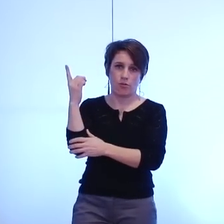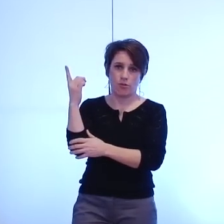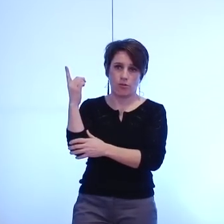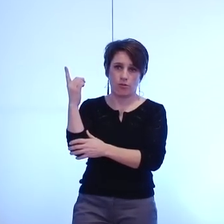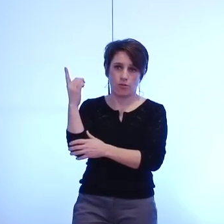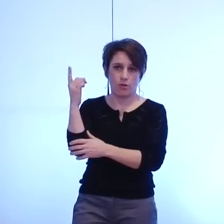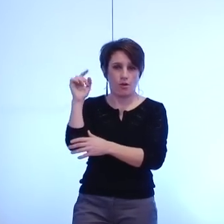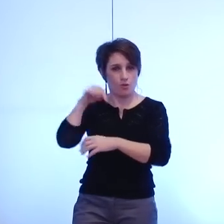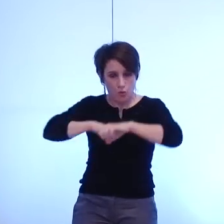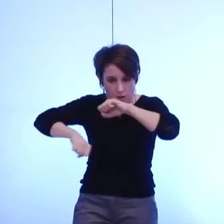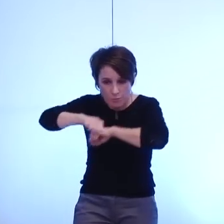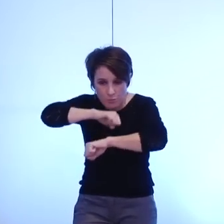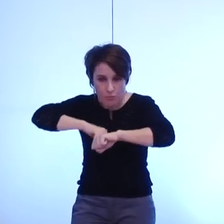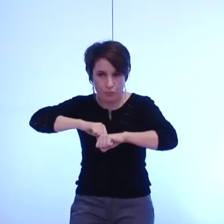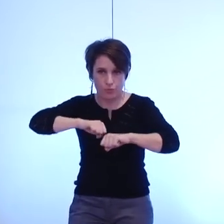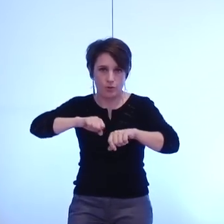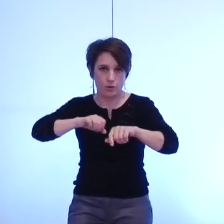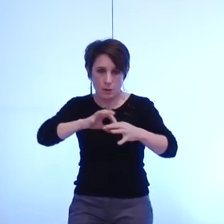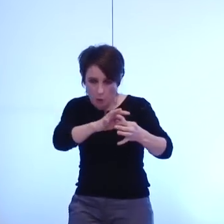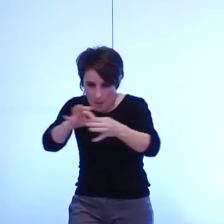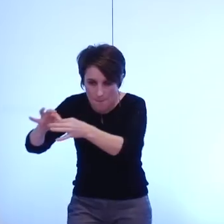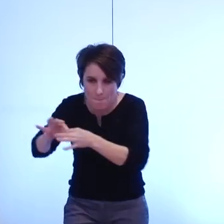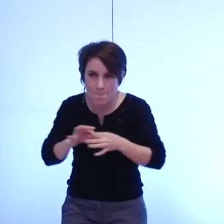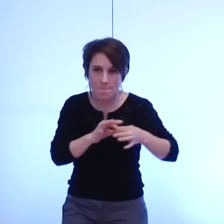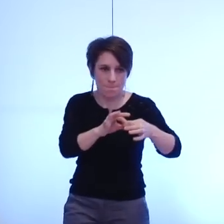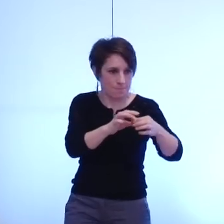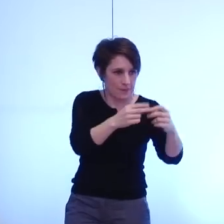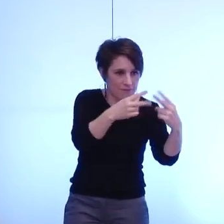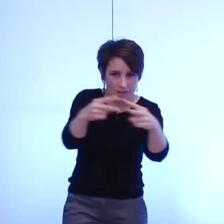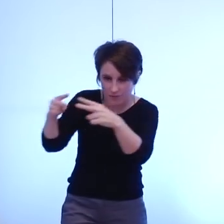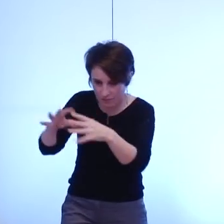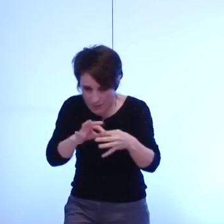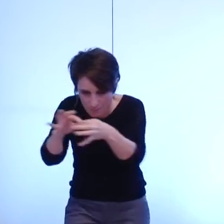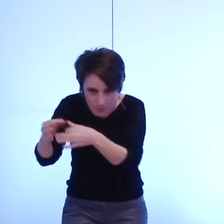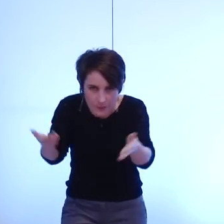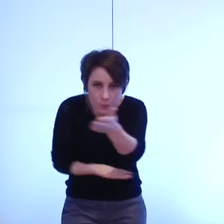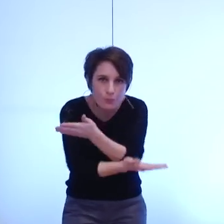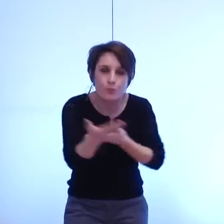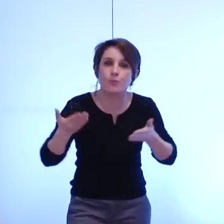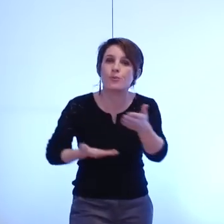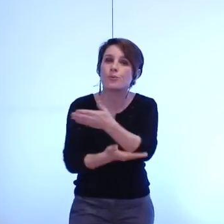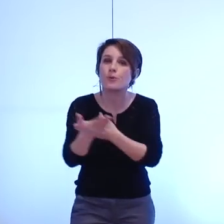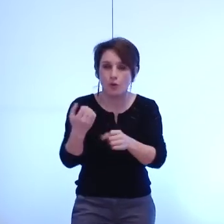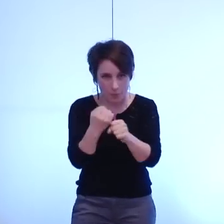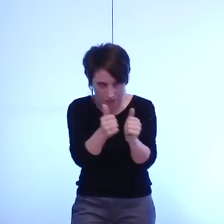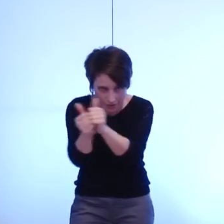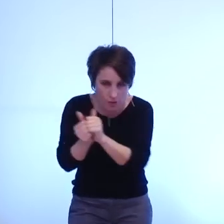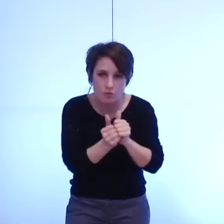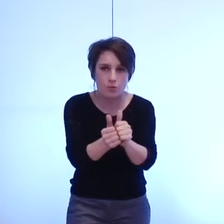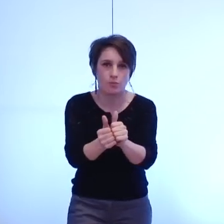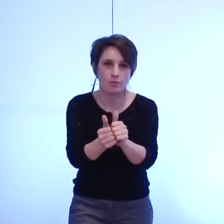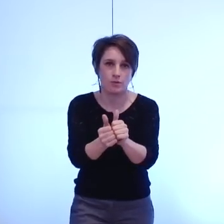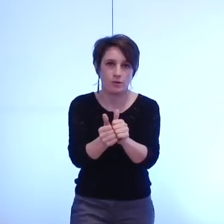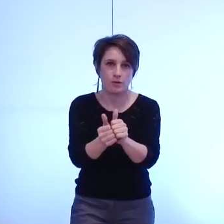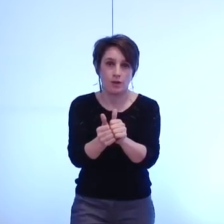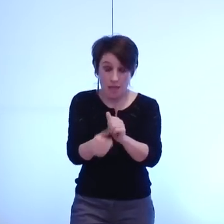articulation commune et intercommunalité et c'est un tout et c'est à partir de cela que nous pourrons